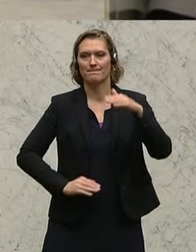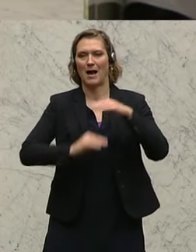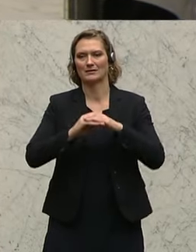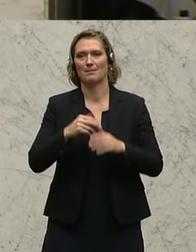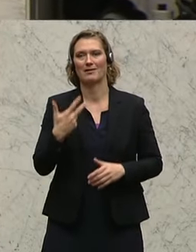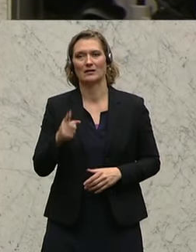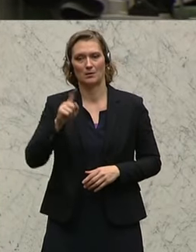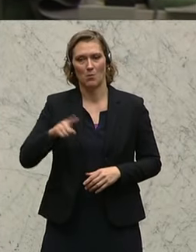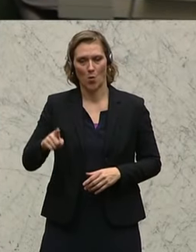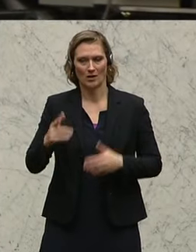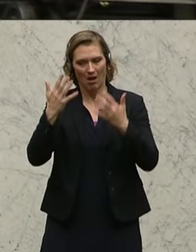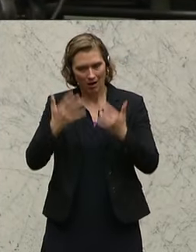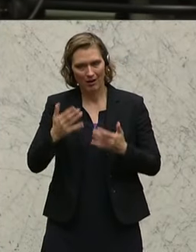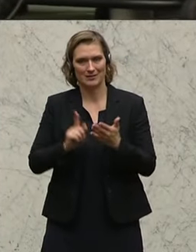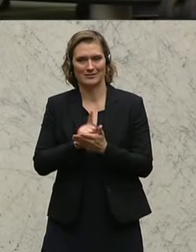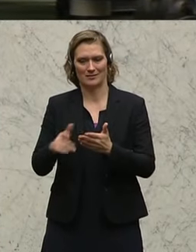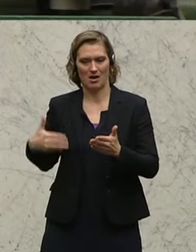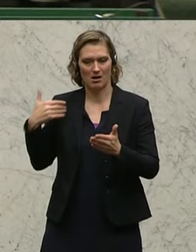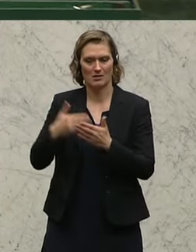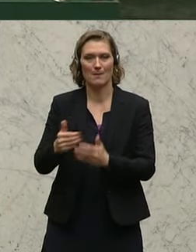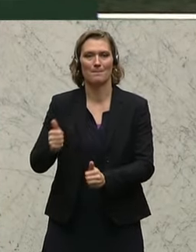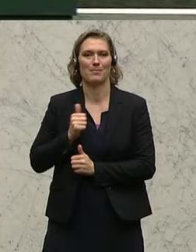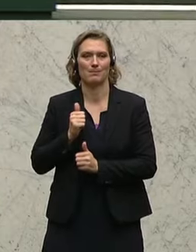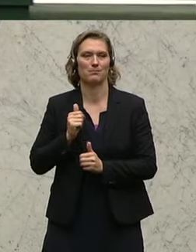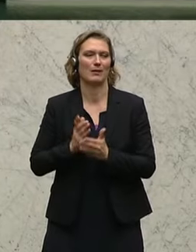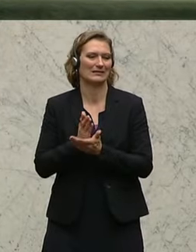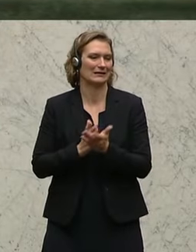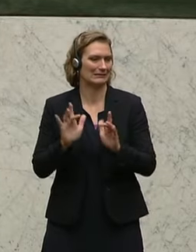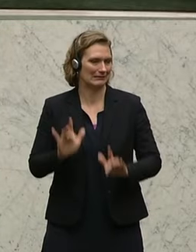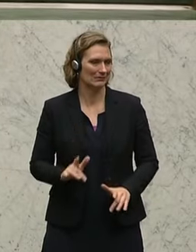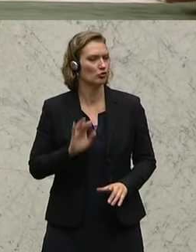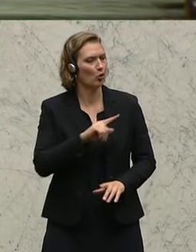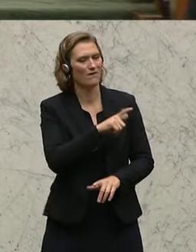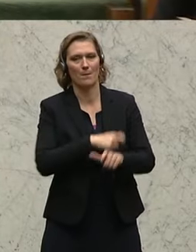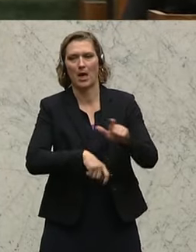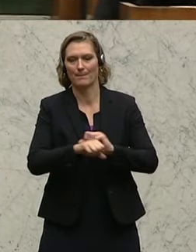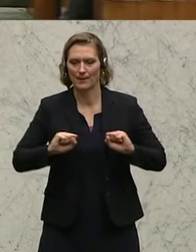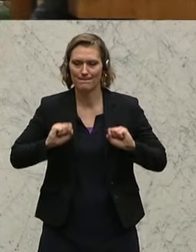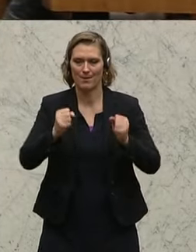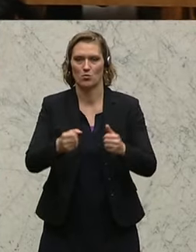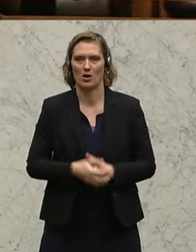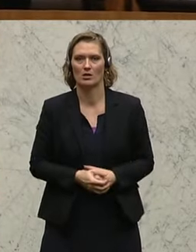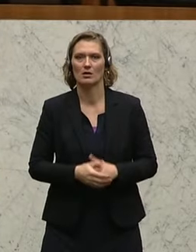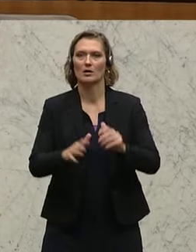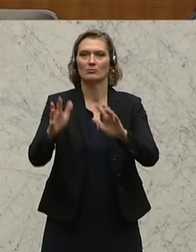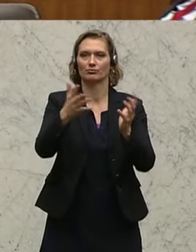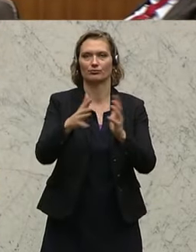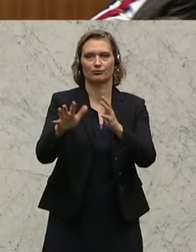für eine Aufhebung der Deckelung von 30 Monaten von anrechenbaren Präsenzdienstzeiten im Beamtendienstrecht einzusetzen.